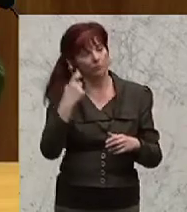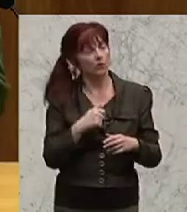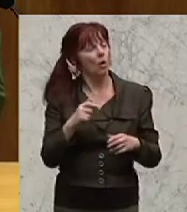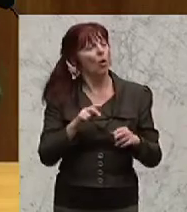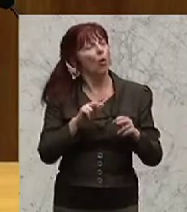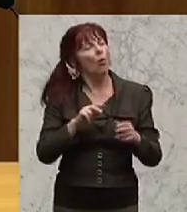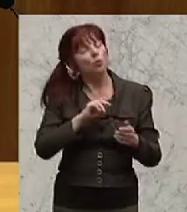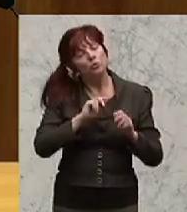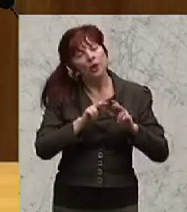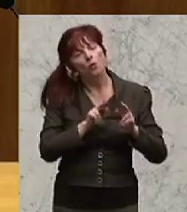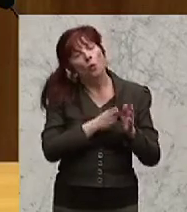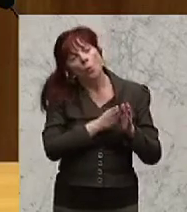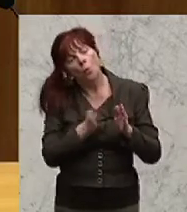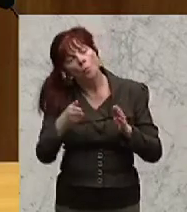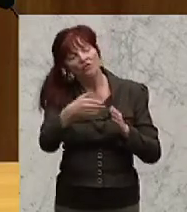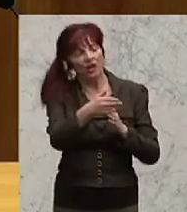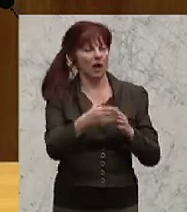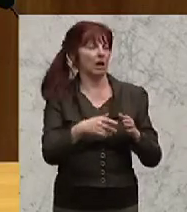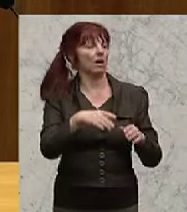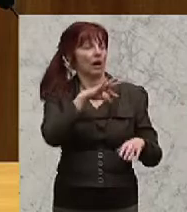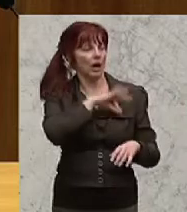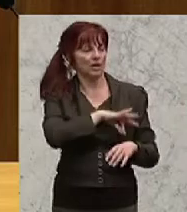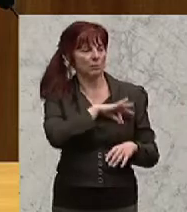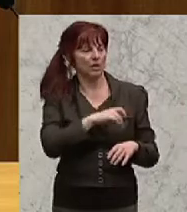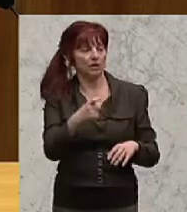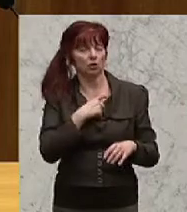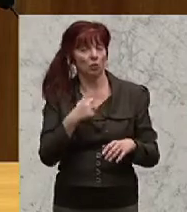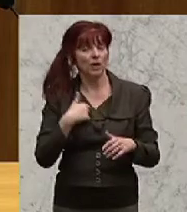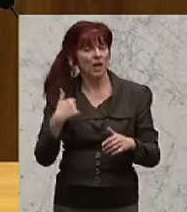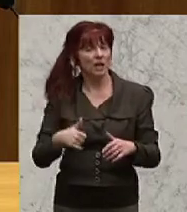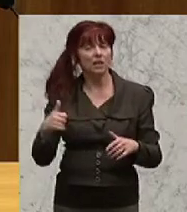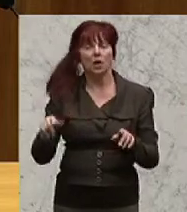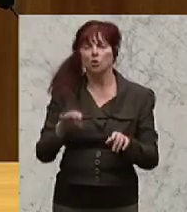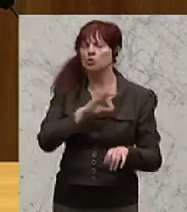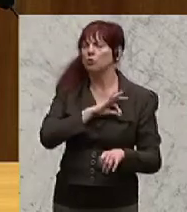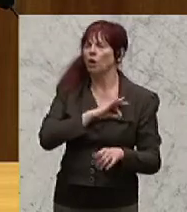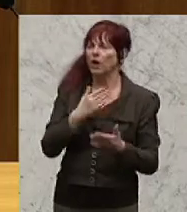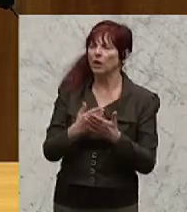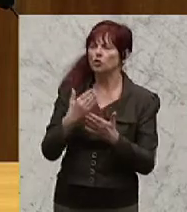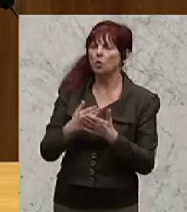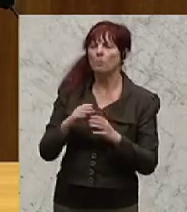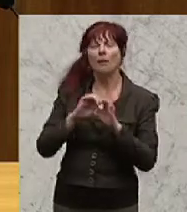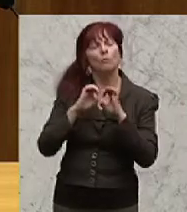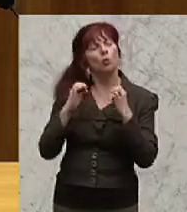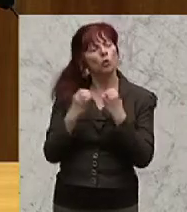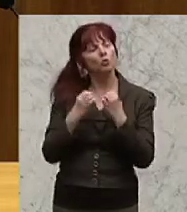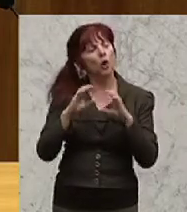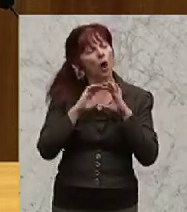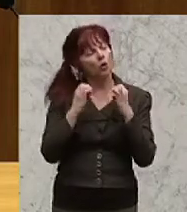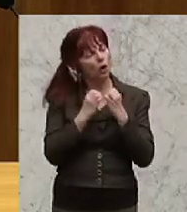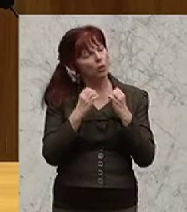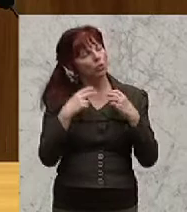zum Kollegen Tschapp am Rande der Kulturausschusssitzung gemeint. Vielleicht wäre es besser, wenn die Budgetmittel knapp sind, die